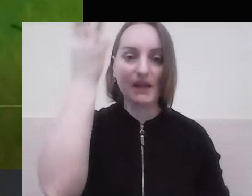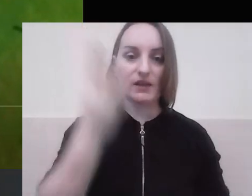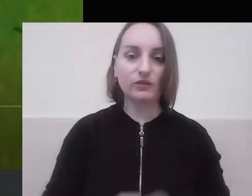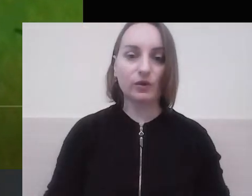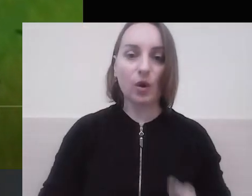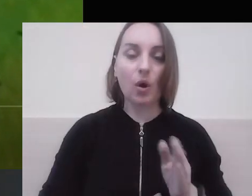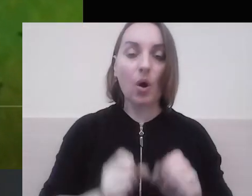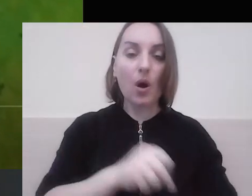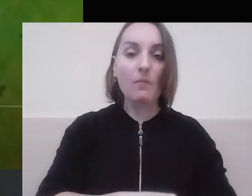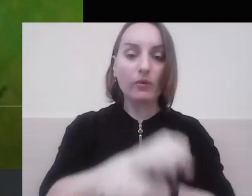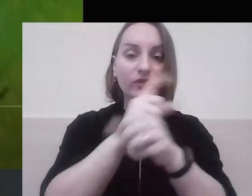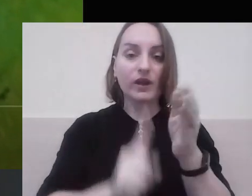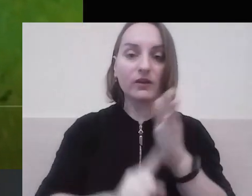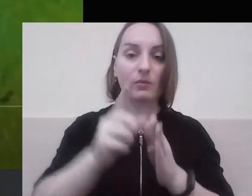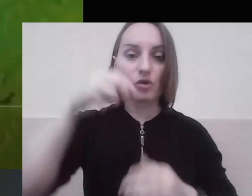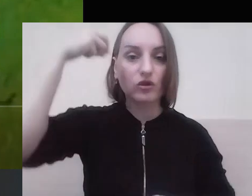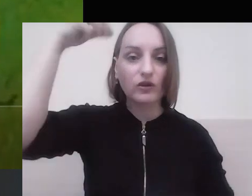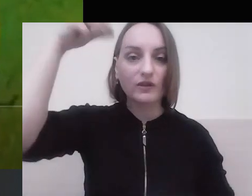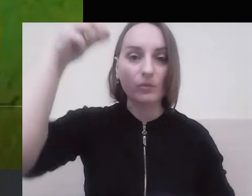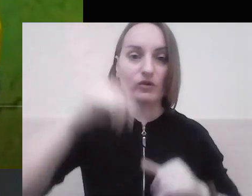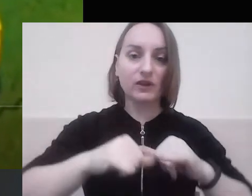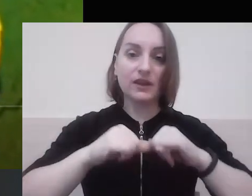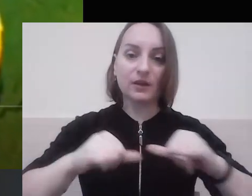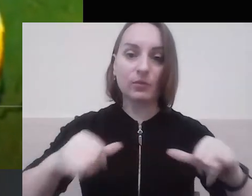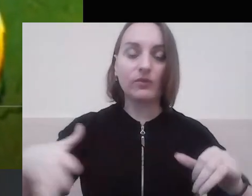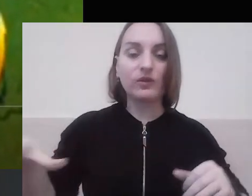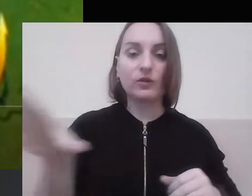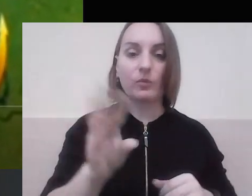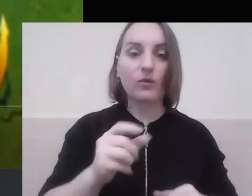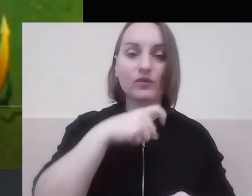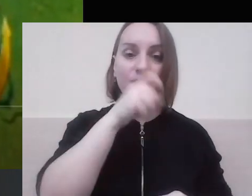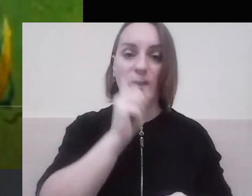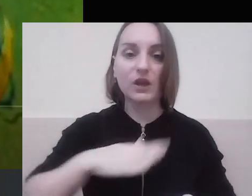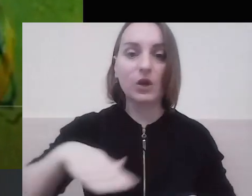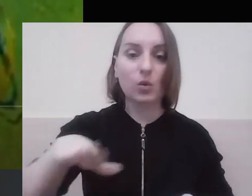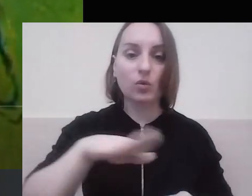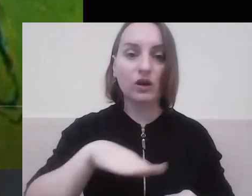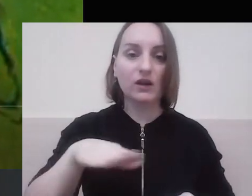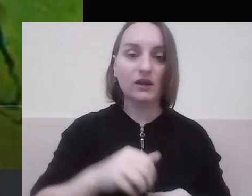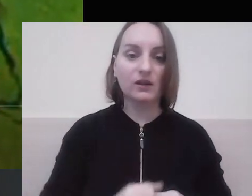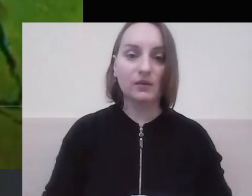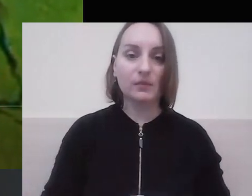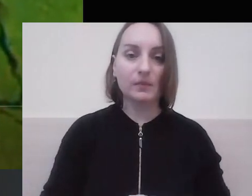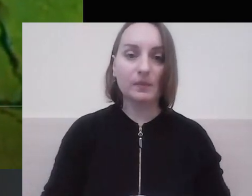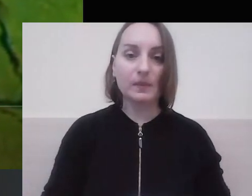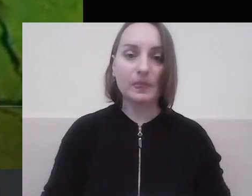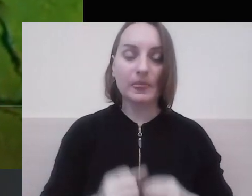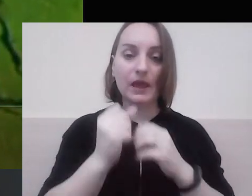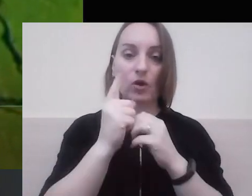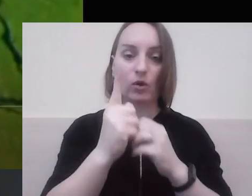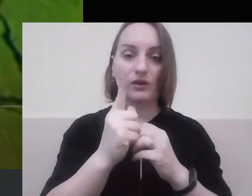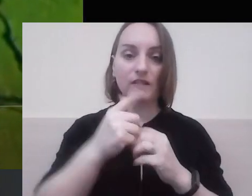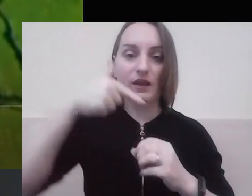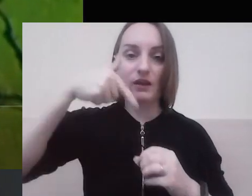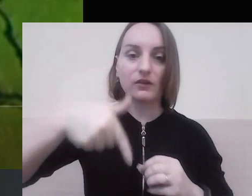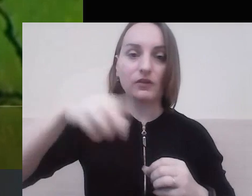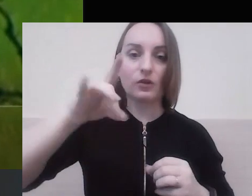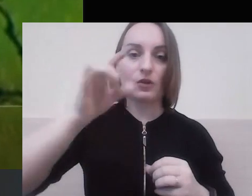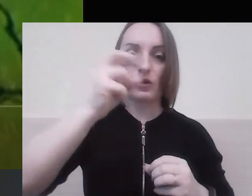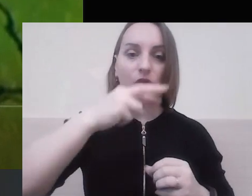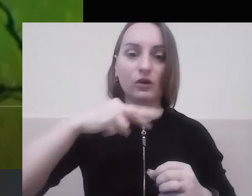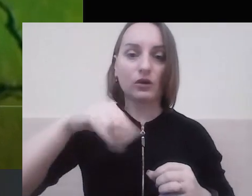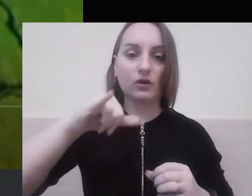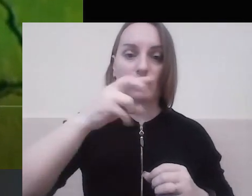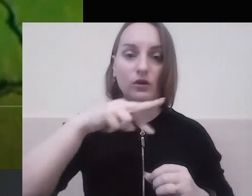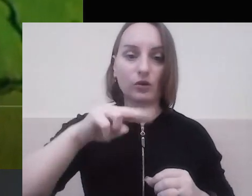Повстання почалося на Запорізькій Січі і швидко охопило всю Україну. Вже 11 грудня 1648